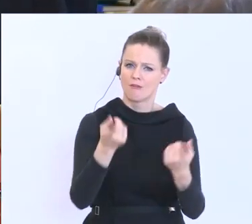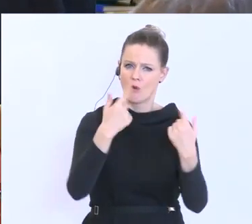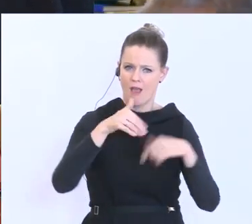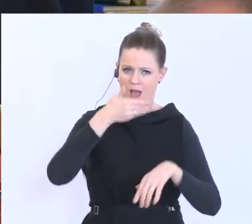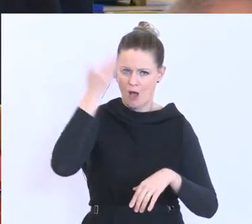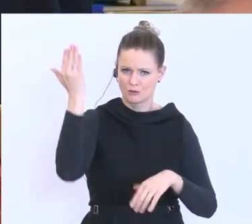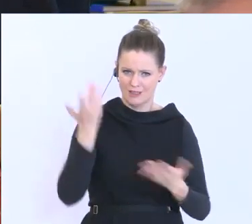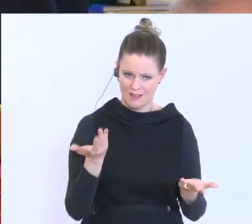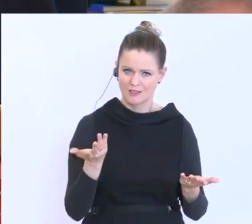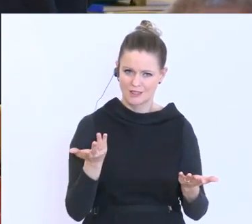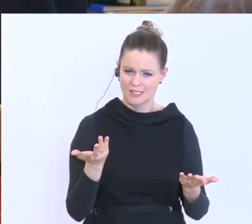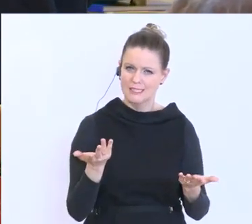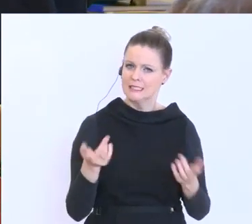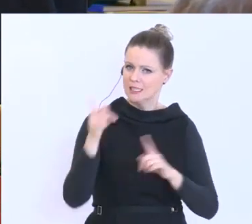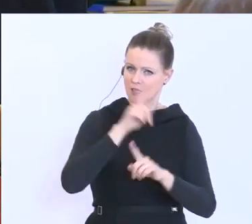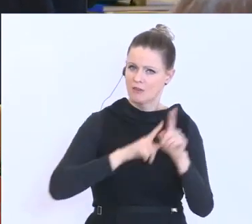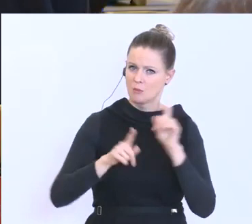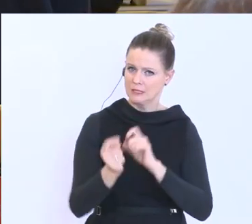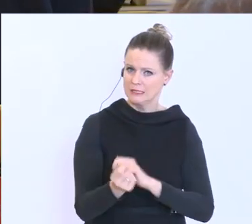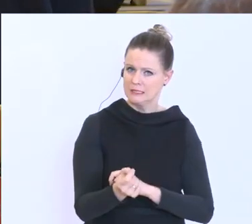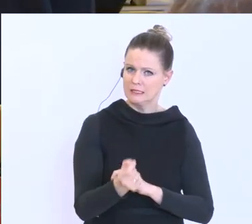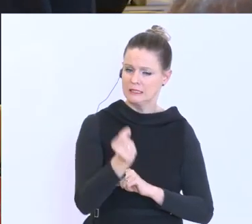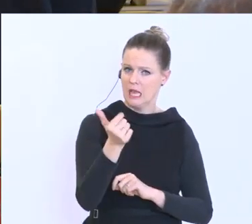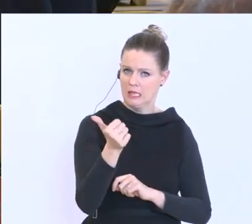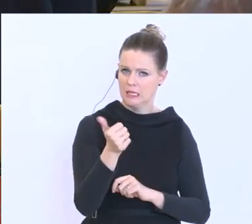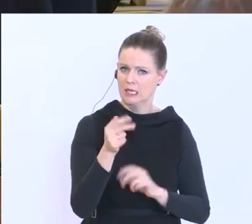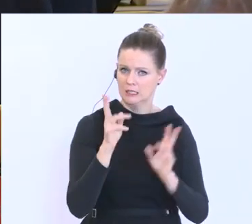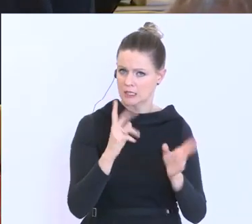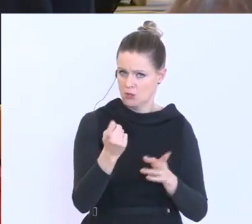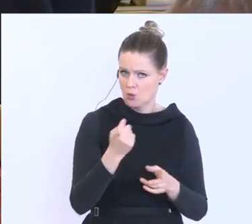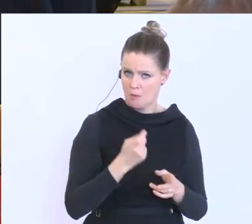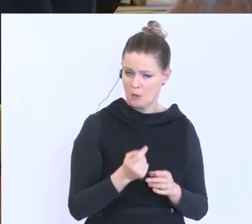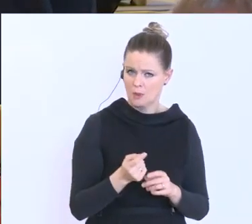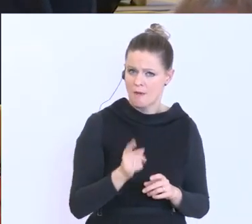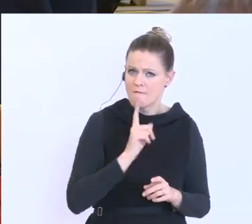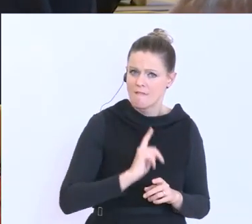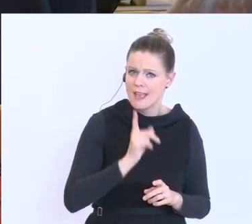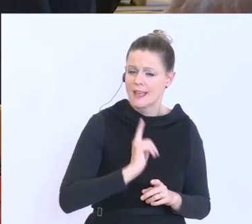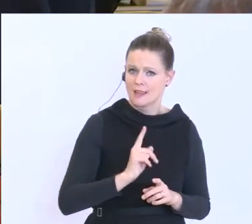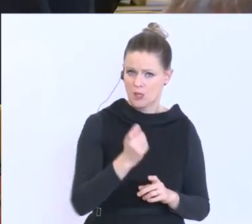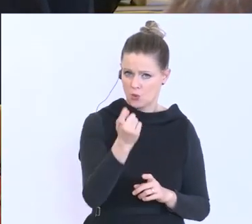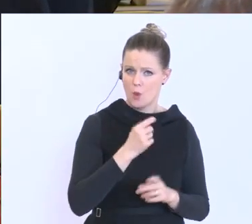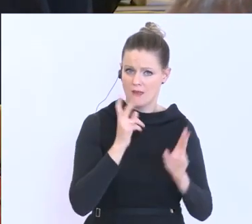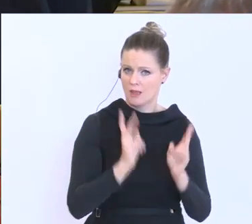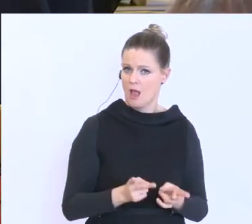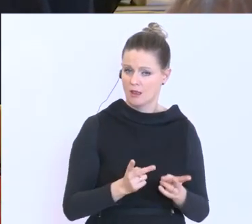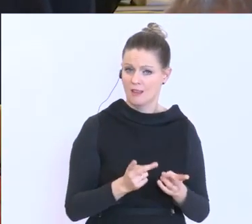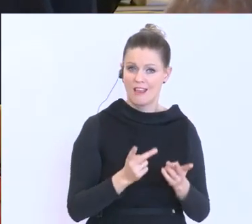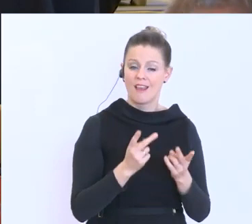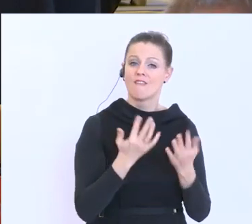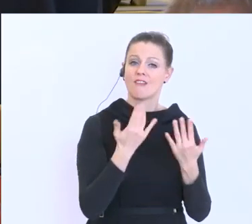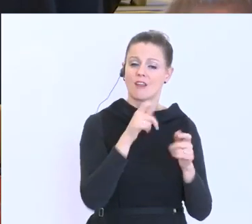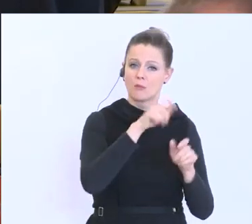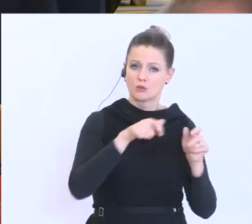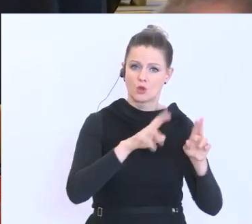dem Ausland, werden jetzt wahrscheinlich selten kommen können oder nur wenig kommen können. Also wie viele gibt es, die normal da sind? Wie